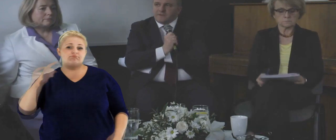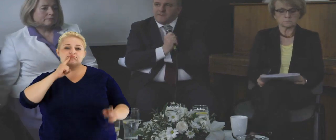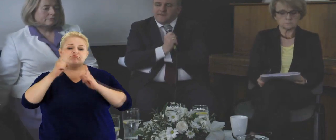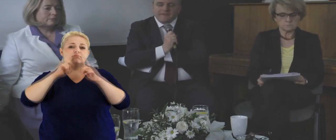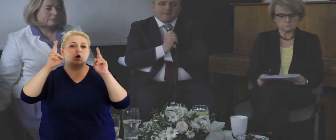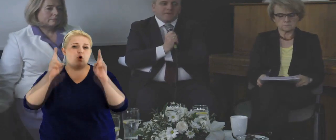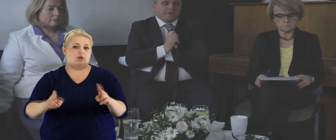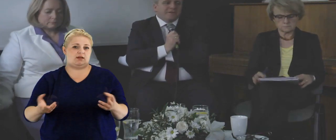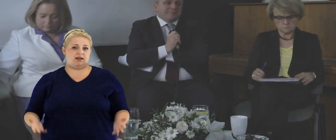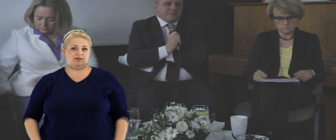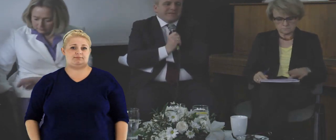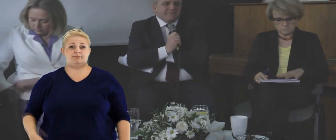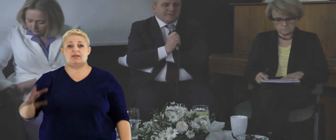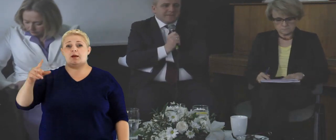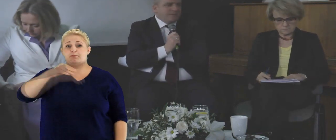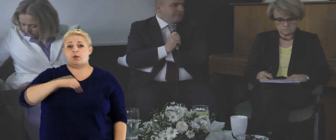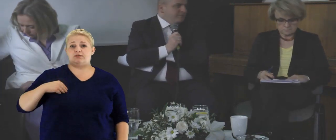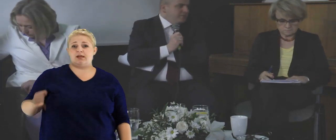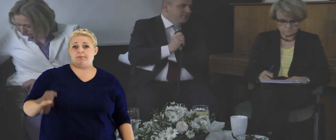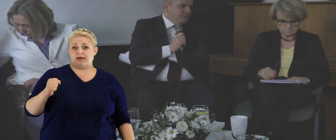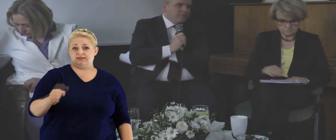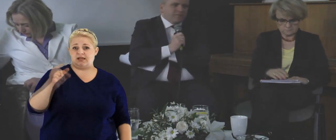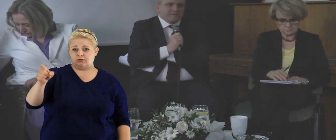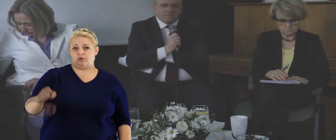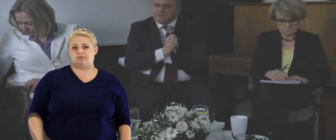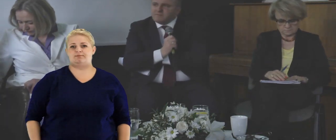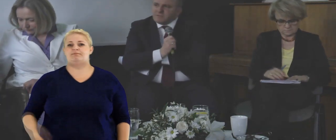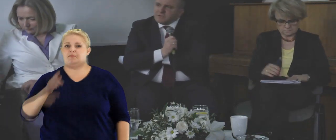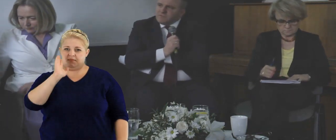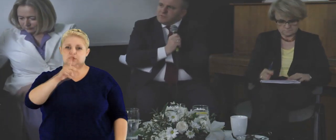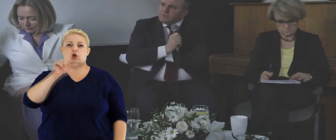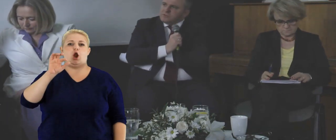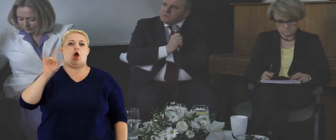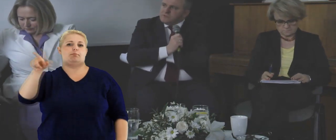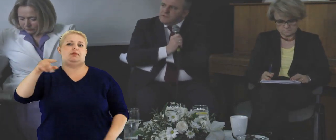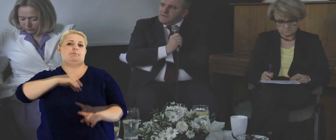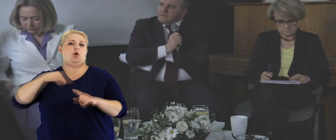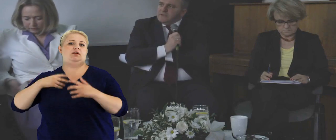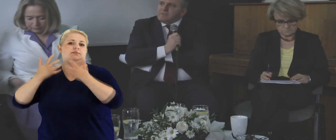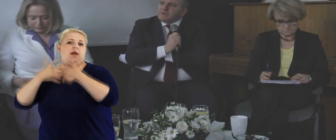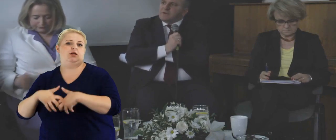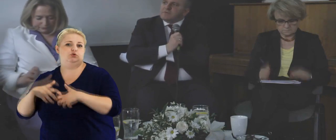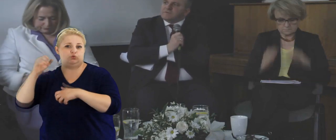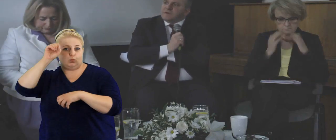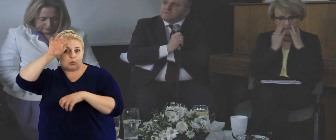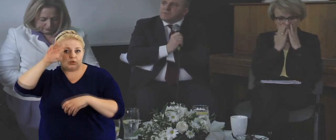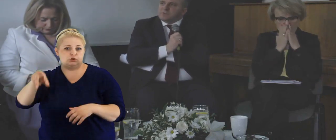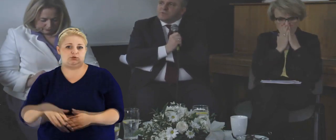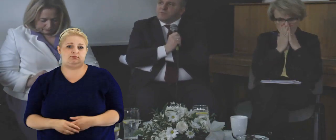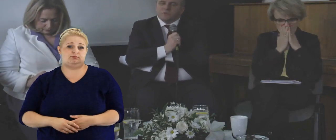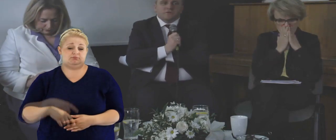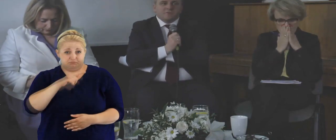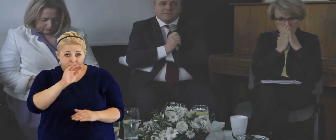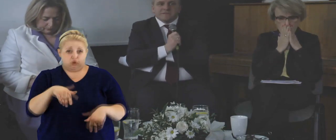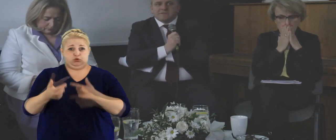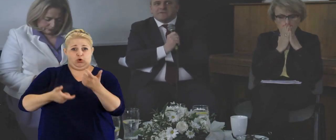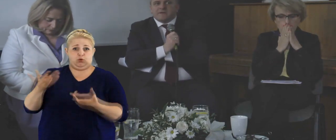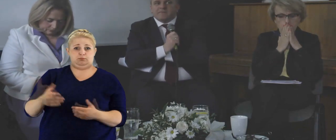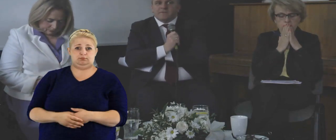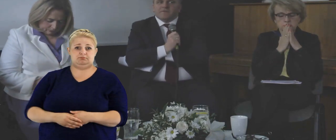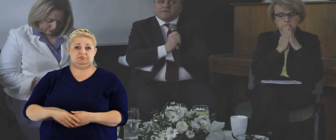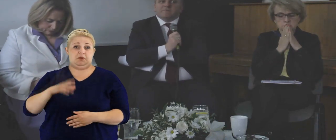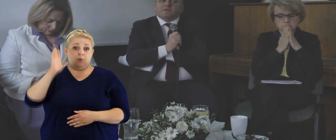konkretach, no tylko się polski ambasador, na przykład ma lobbować za polskimi maszynami górniczymi i ma to robić w taki sposób, że pójdzie do